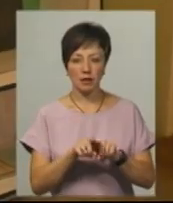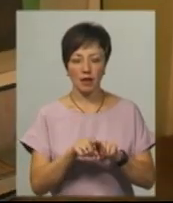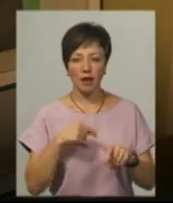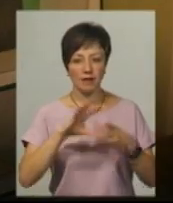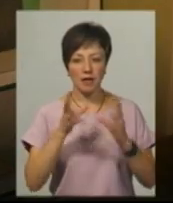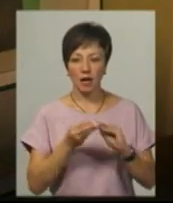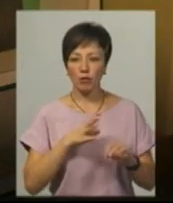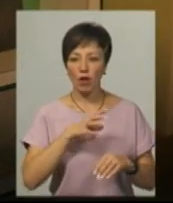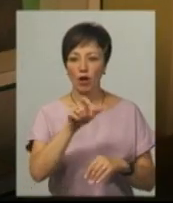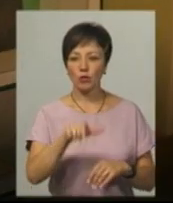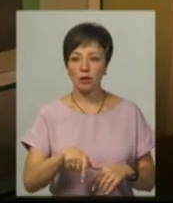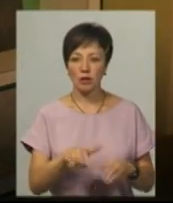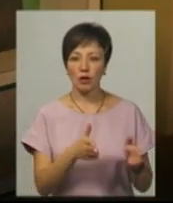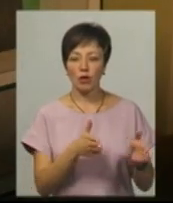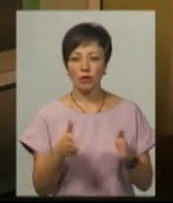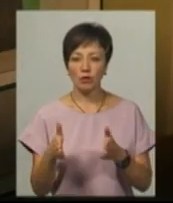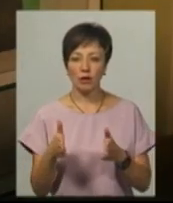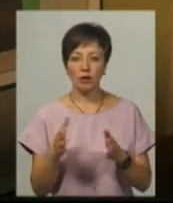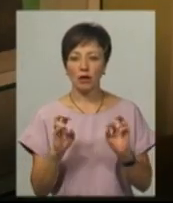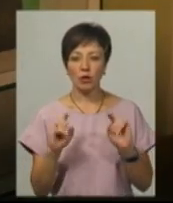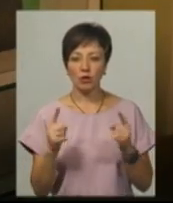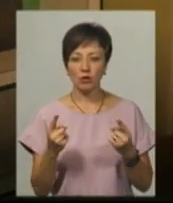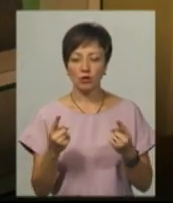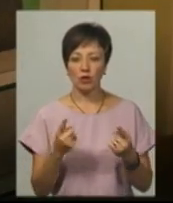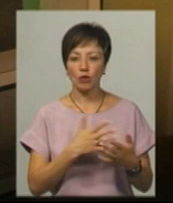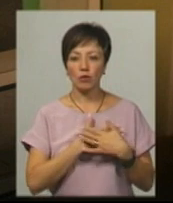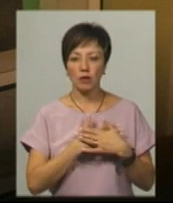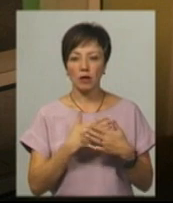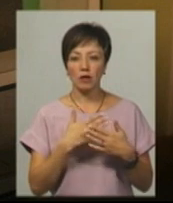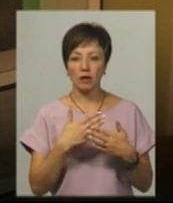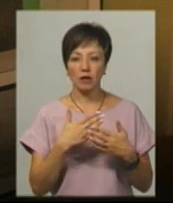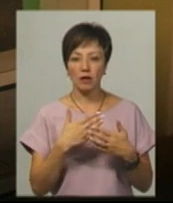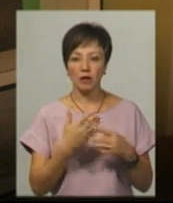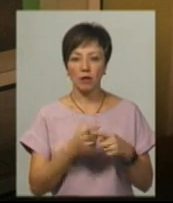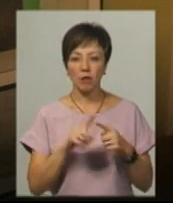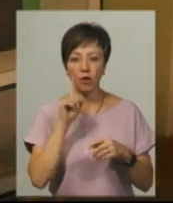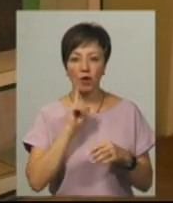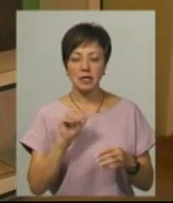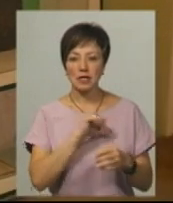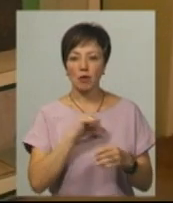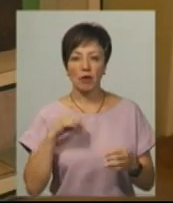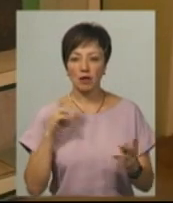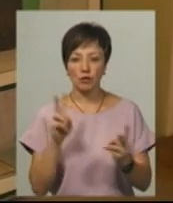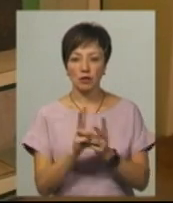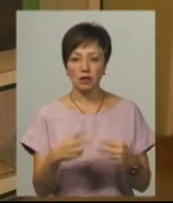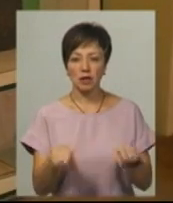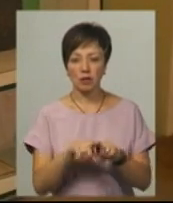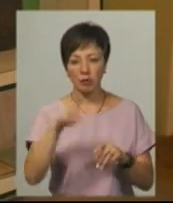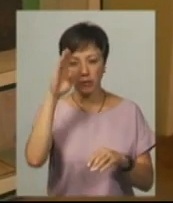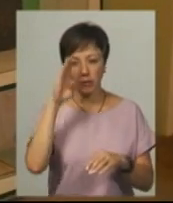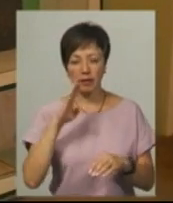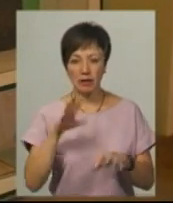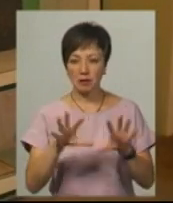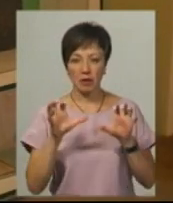взагалі була людиною, яка до того не дуже любила квотність, але поки сама не стикнулася з певним такими гендерним